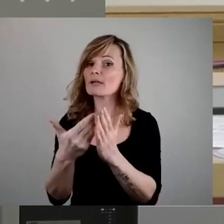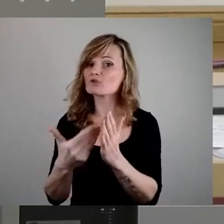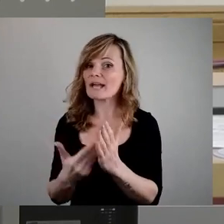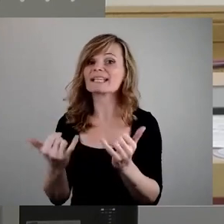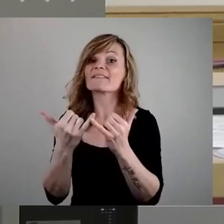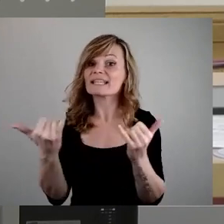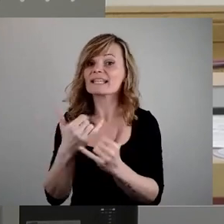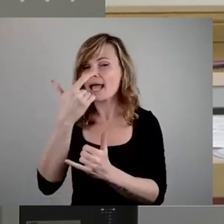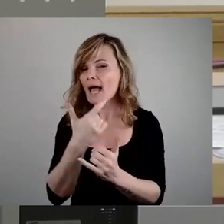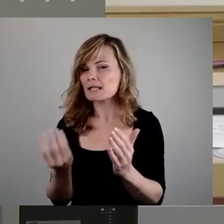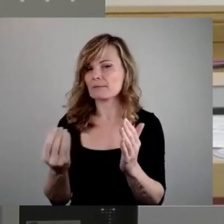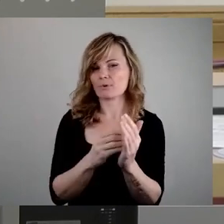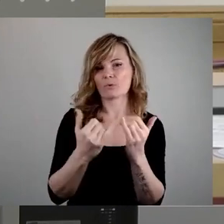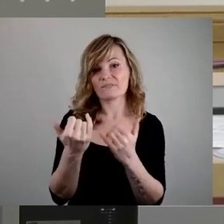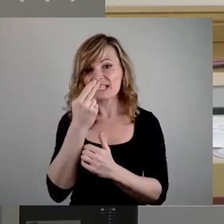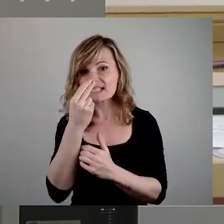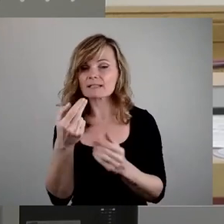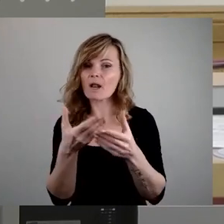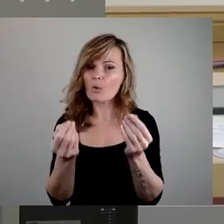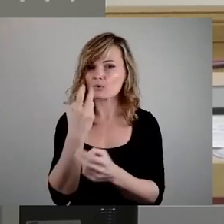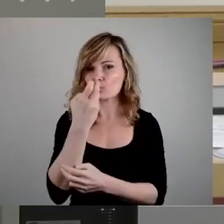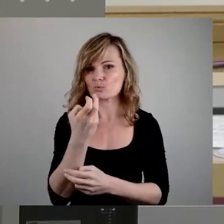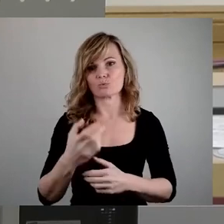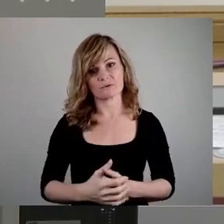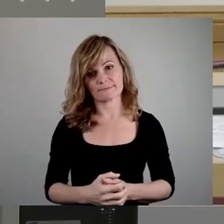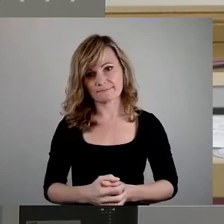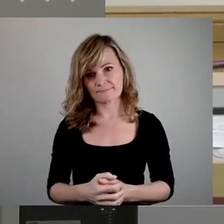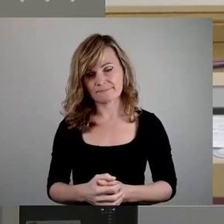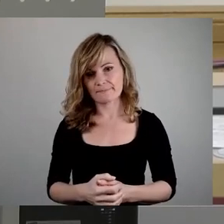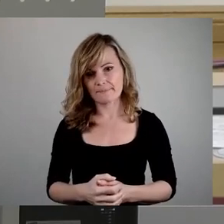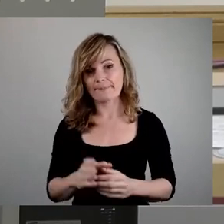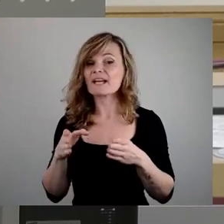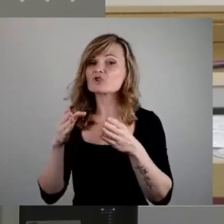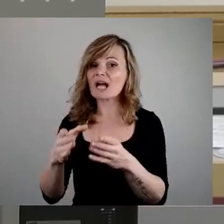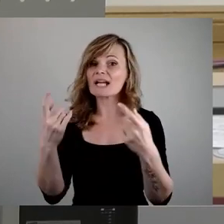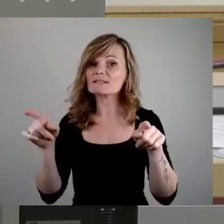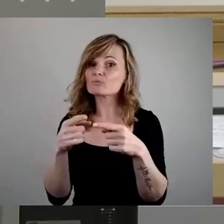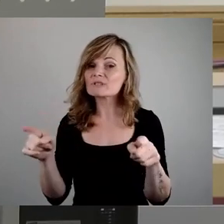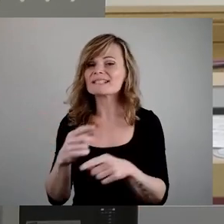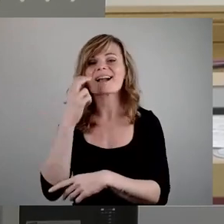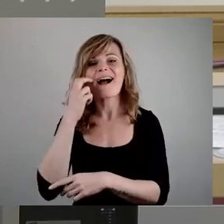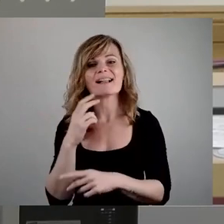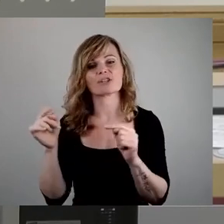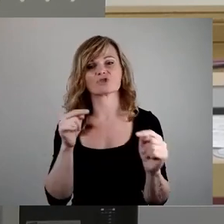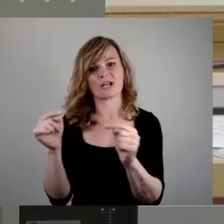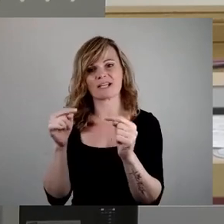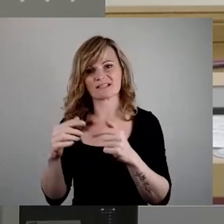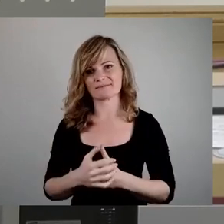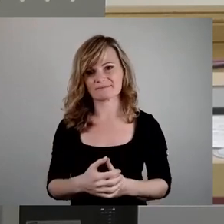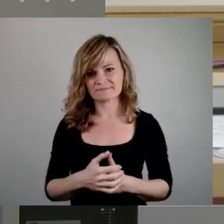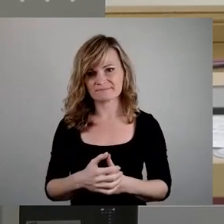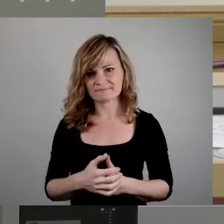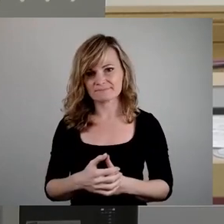und wie man nach Lösungen sucht. Und bei der Straßenmusik ist es halt ein alter Streit zwischen Reglementierung